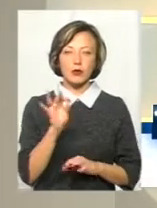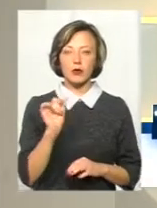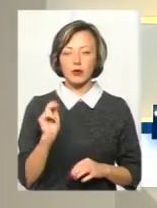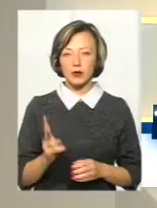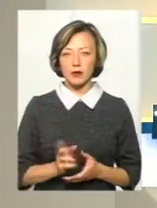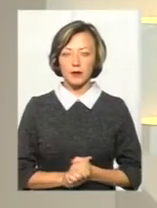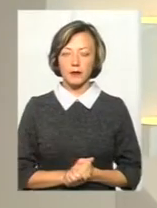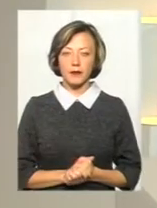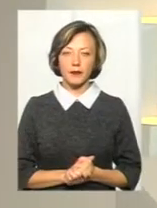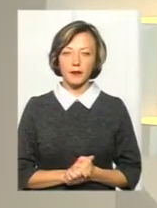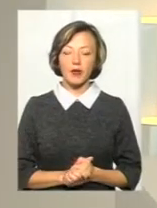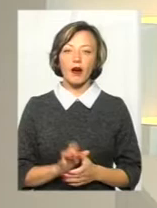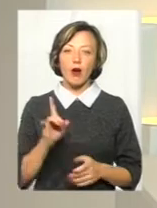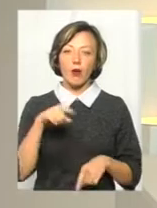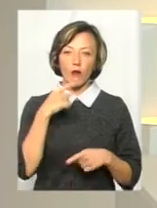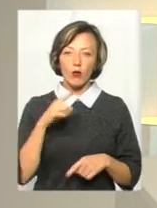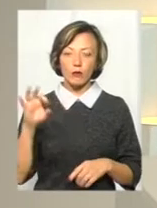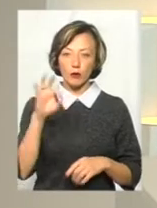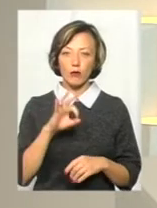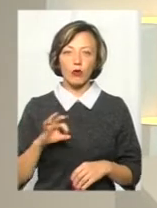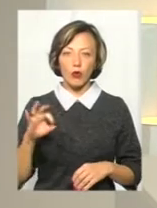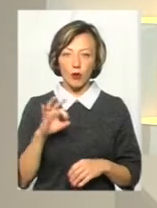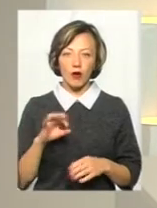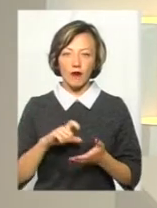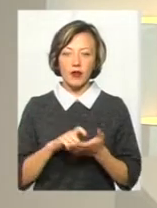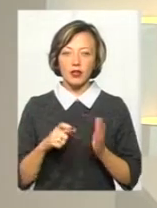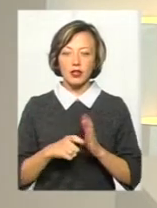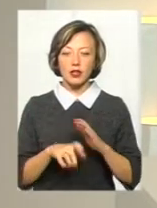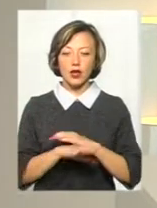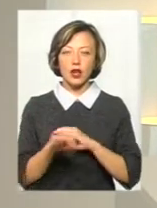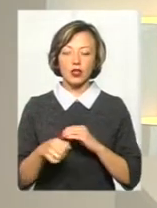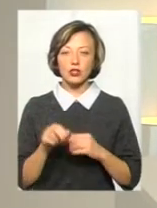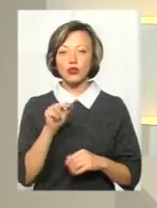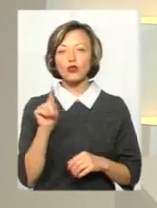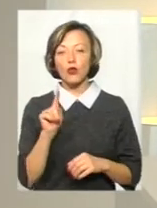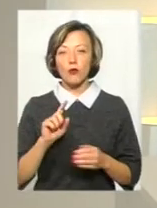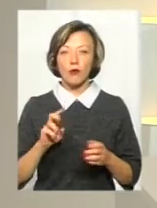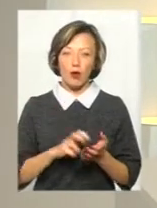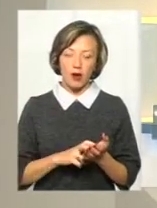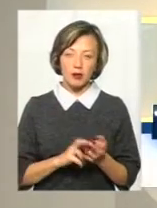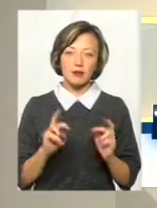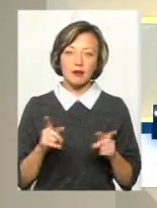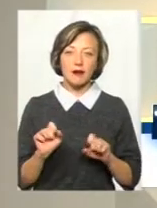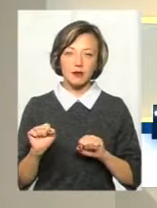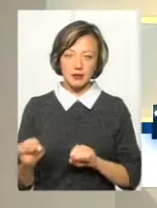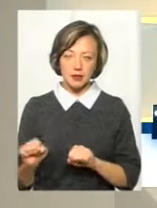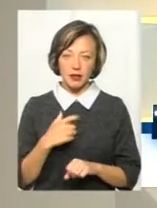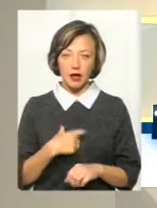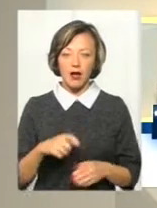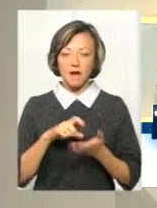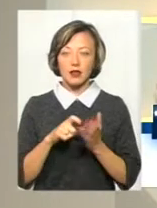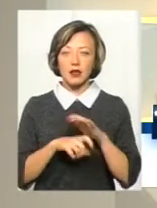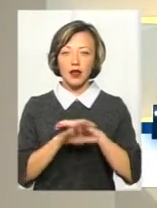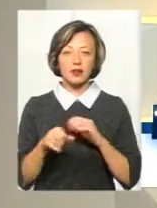мову Ольга Рибак. А говоримо сьогодні про квартирні крадіжки. Чого боятись і як захиститись? Квартирні